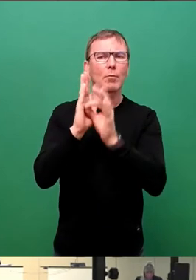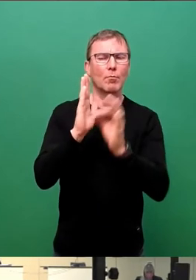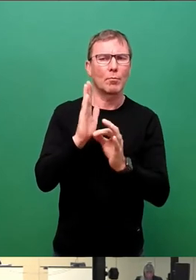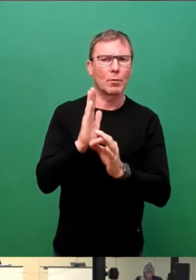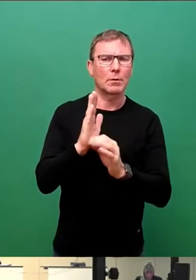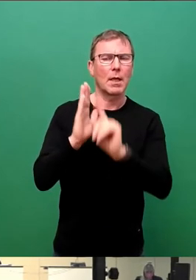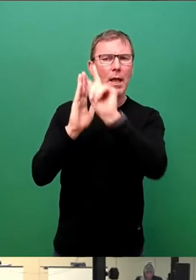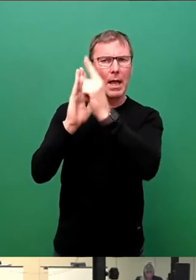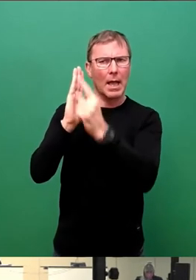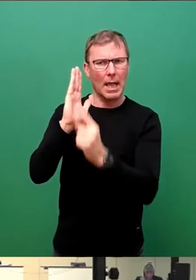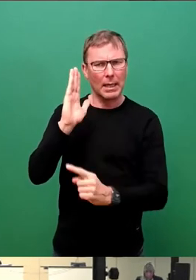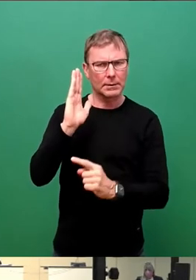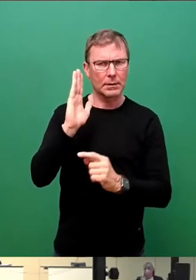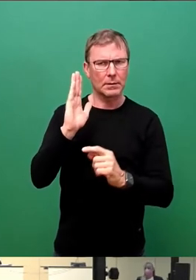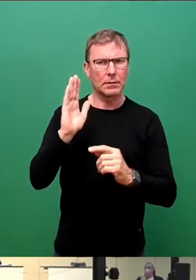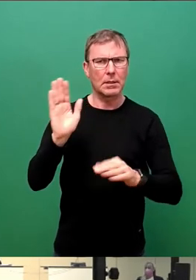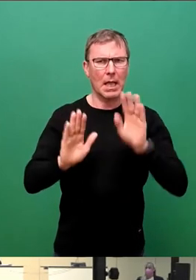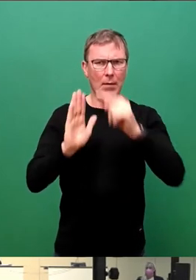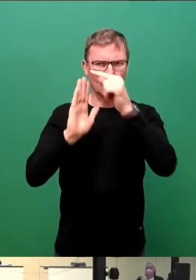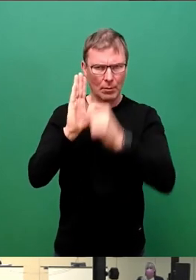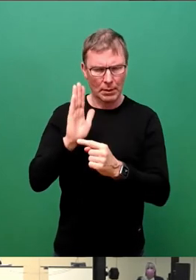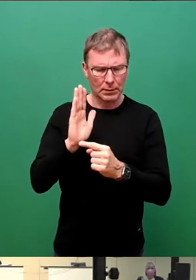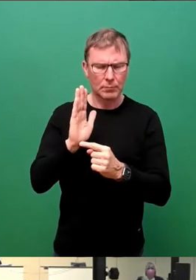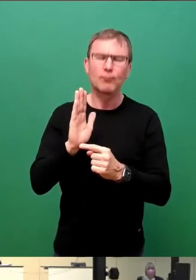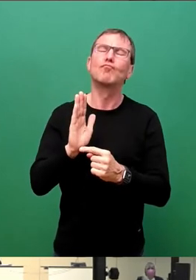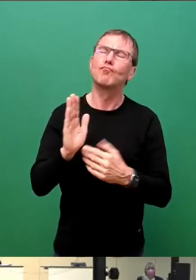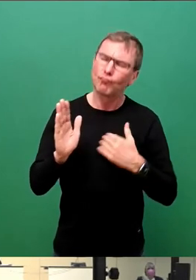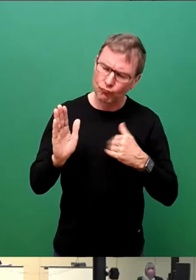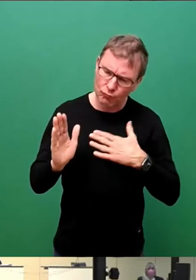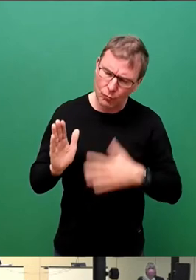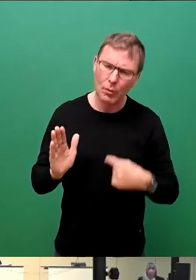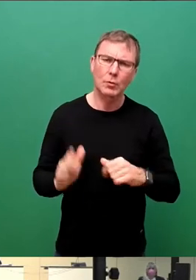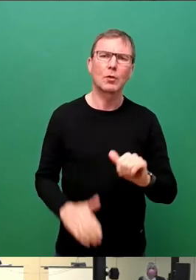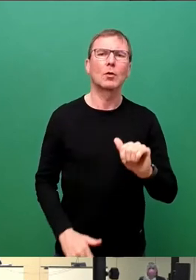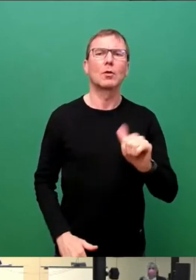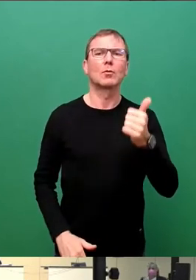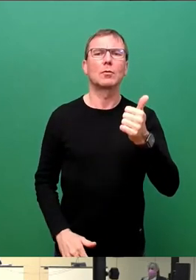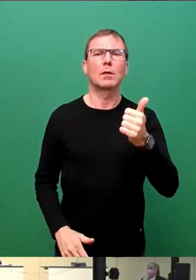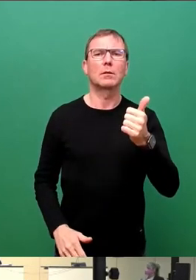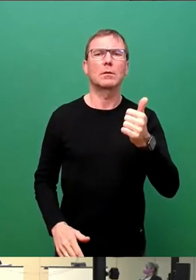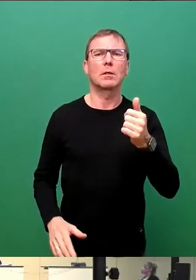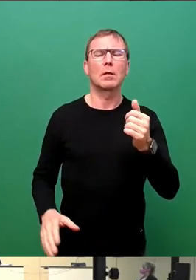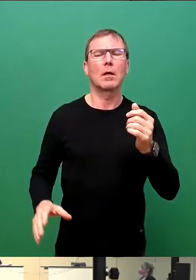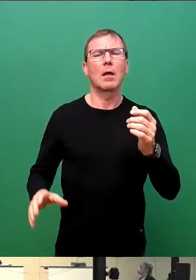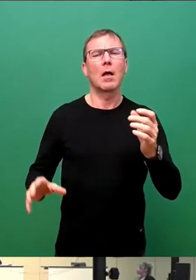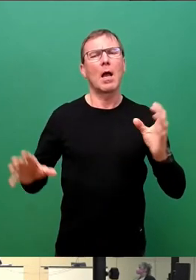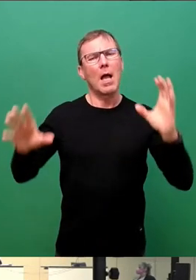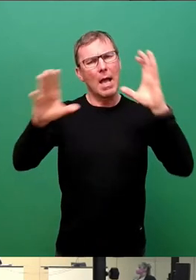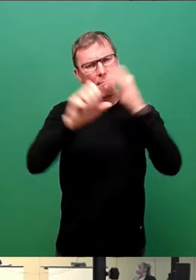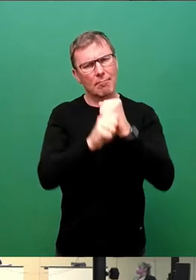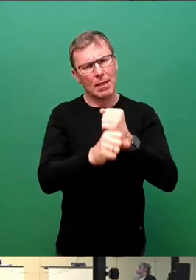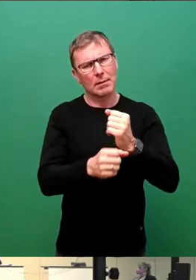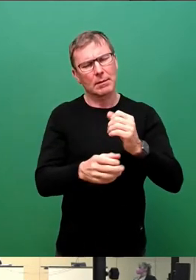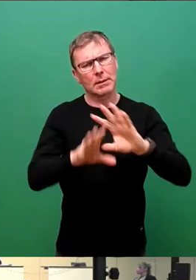durchgehen. Ich würde zunächst die finale Abstimmung so machen, dass ich